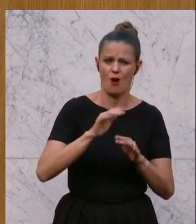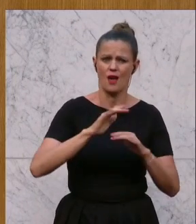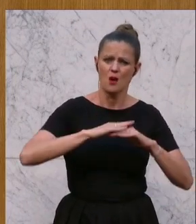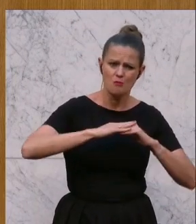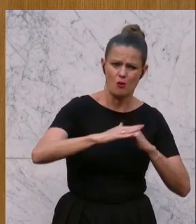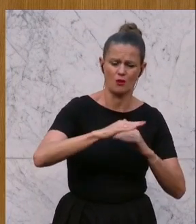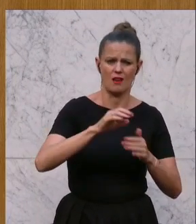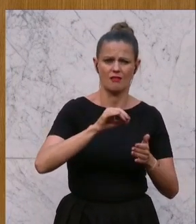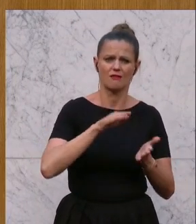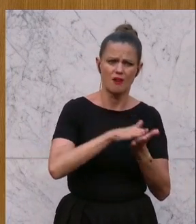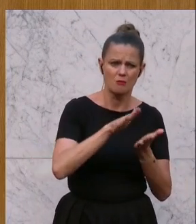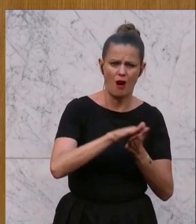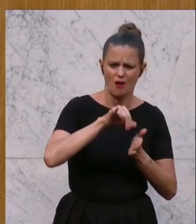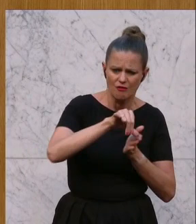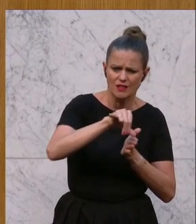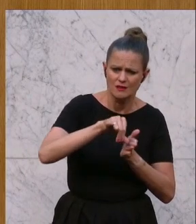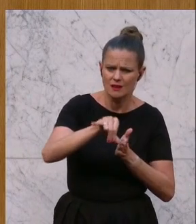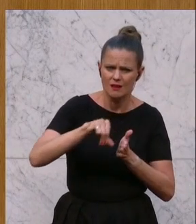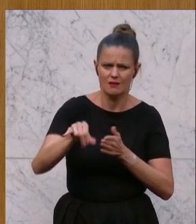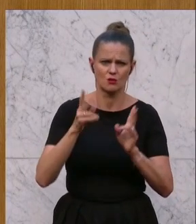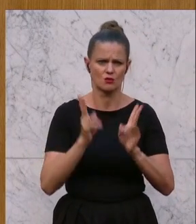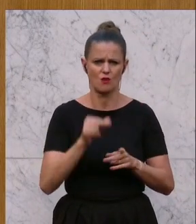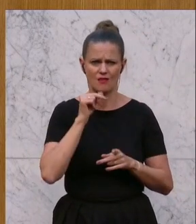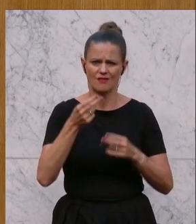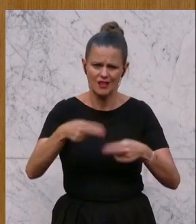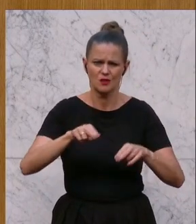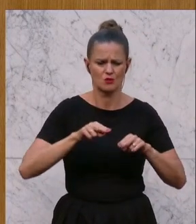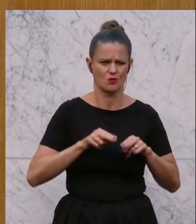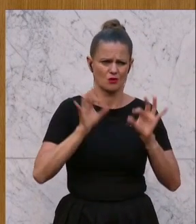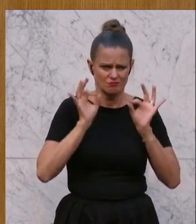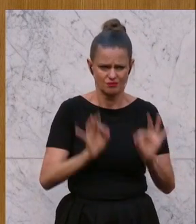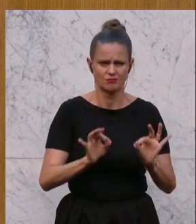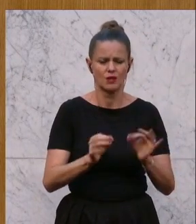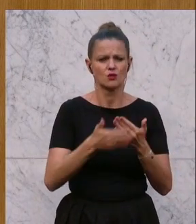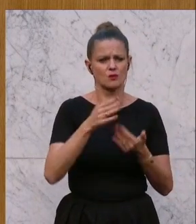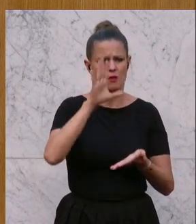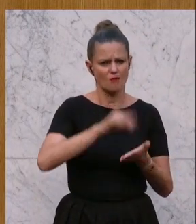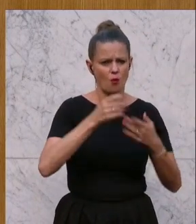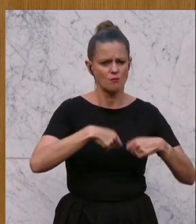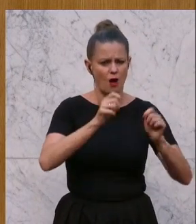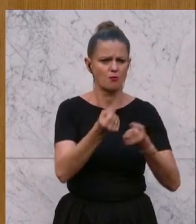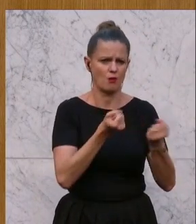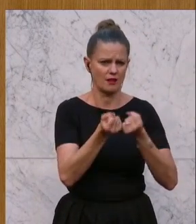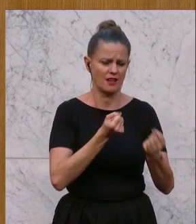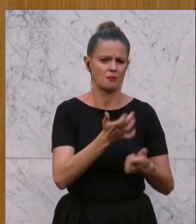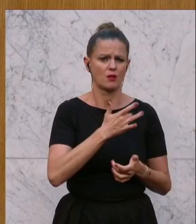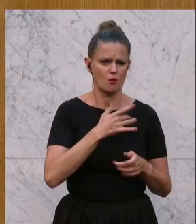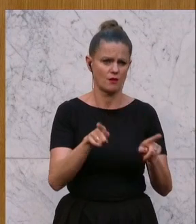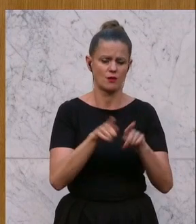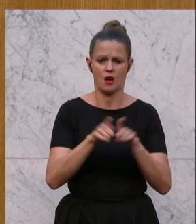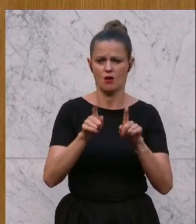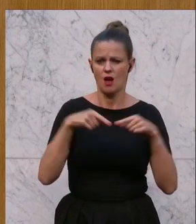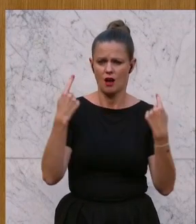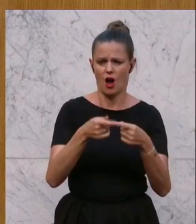versiegeln. Wie können wir hier auf ein verträgliches Maß zurückkommen? Es betrifft die Wohnbaupolitik, es betrifft natürlich ganz stark die